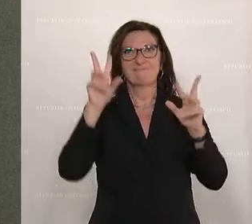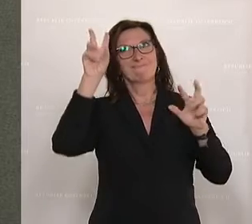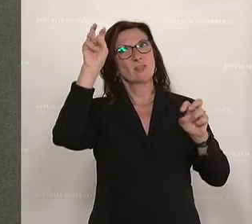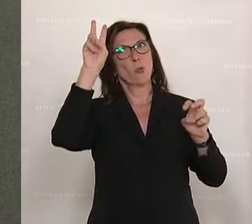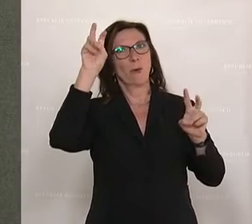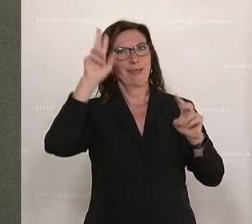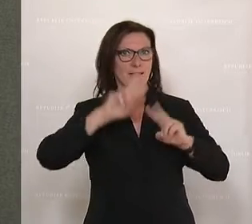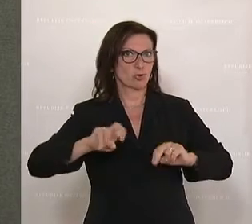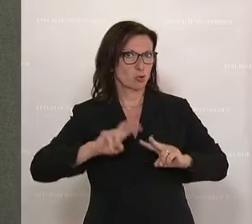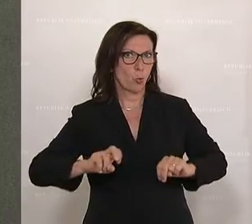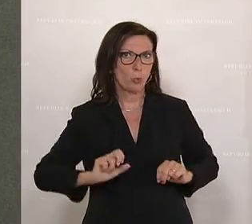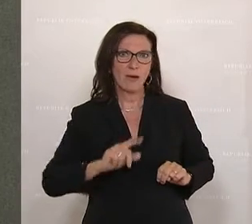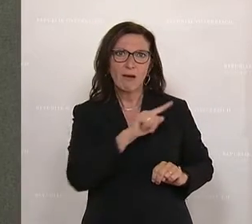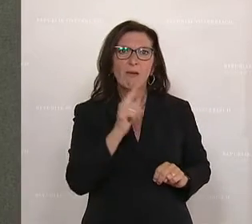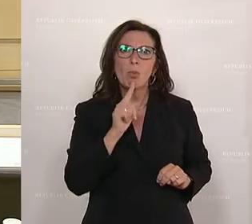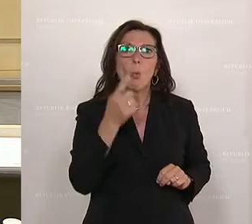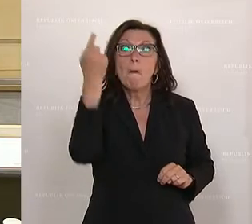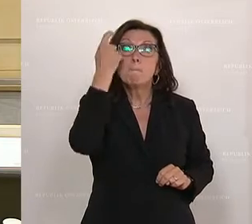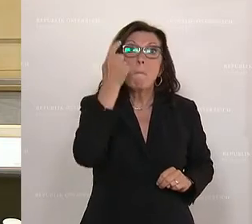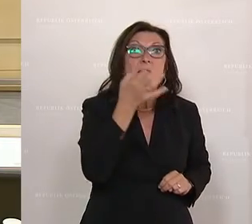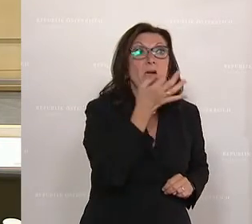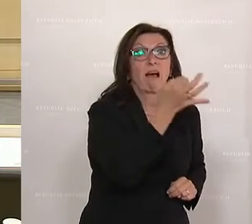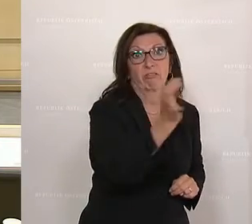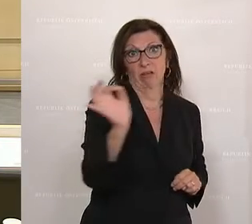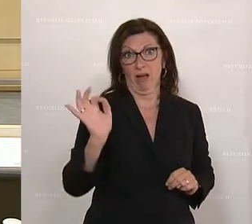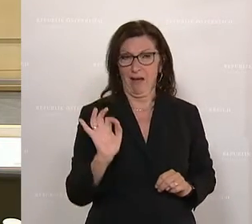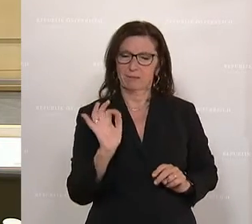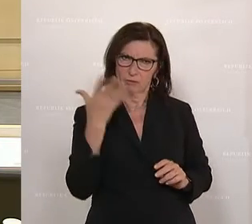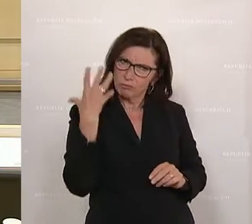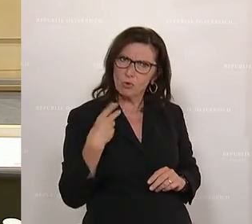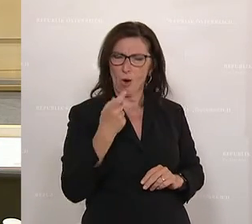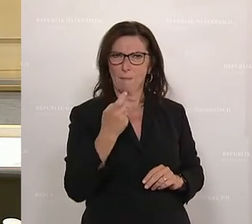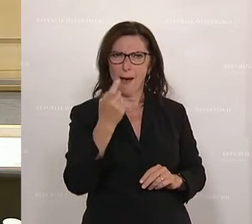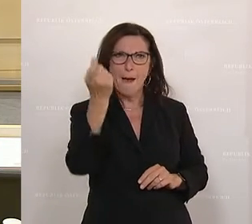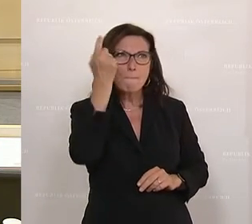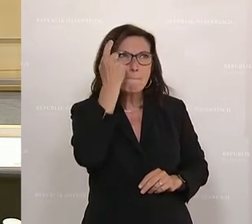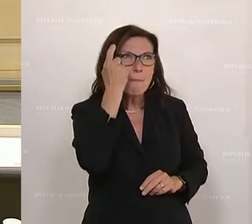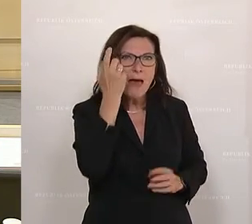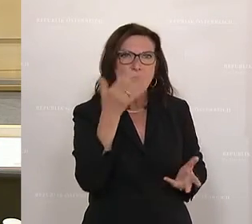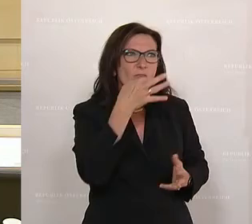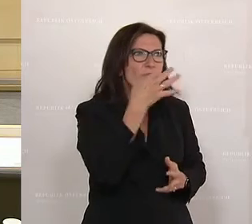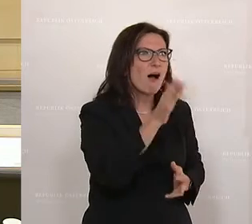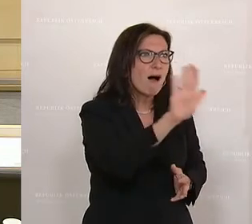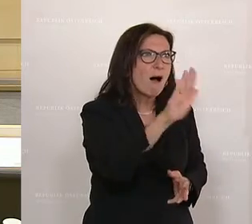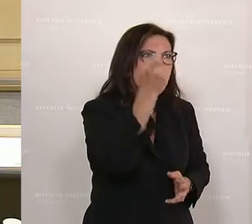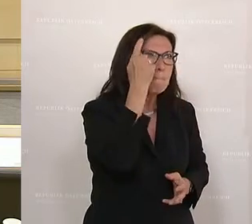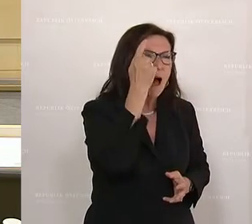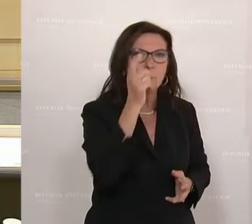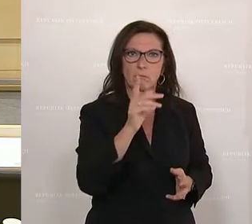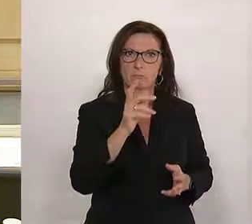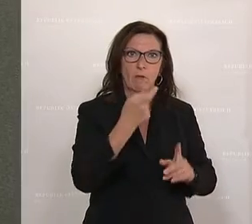Studien sind Meinungsumfragen. Und noch einmal, eine Meinungsumfrage erhebt nicht Fakten, sondern Stimmungen